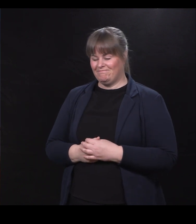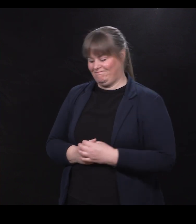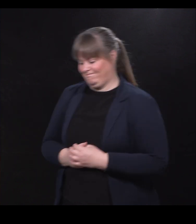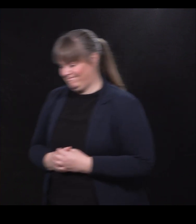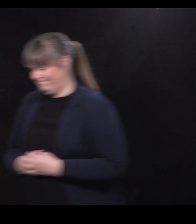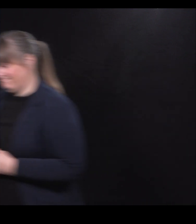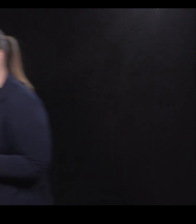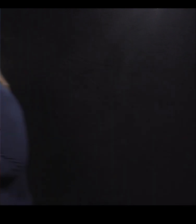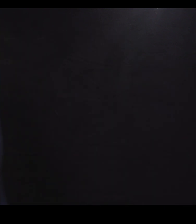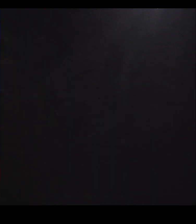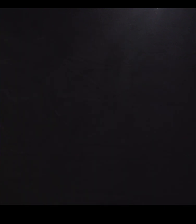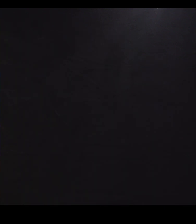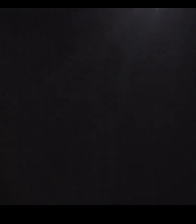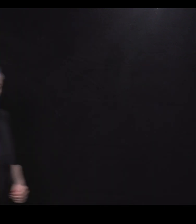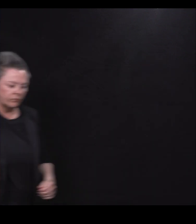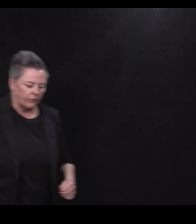Tusen takk. Tusen takk.